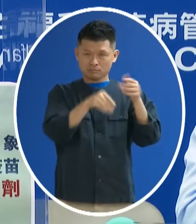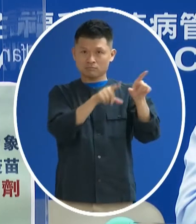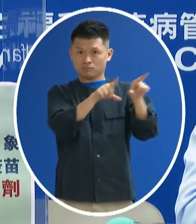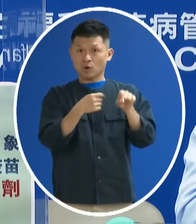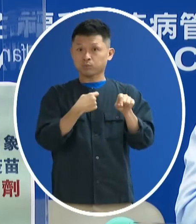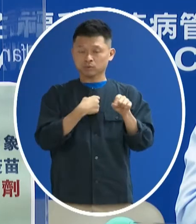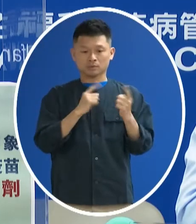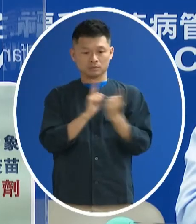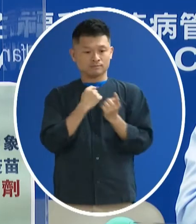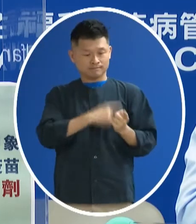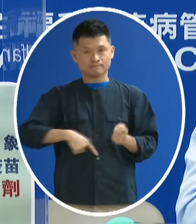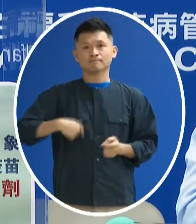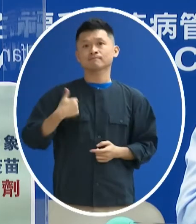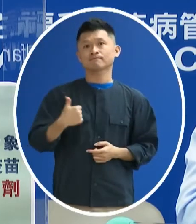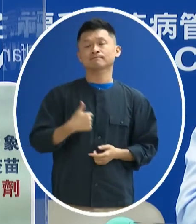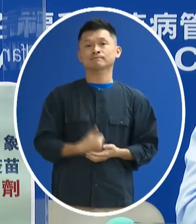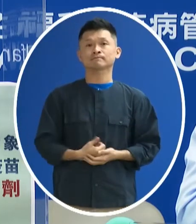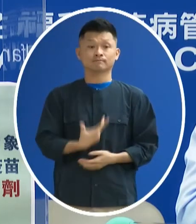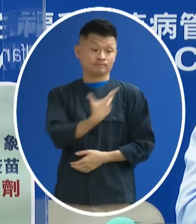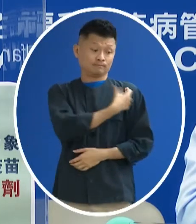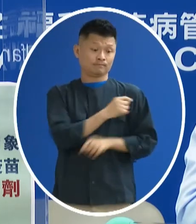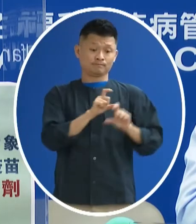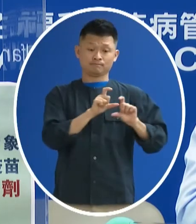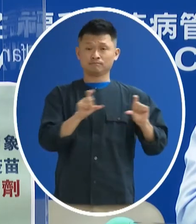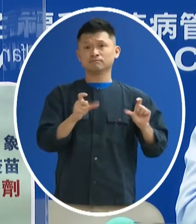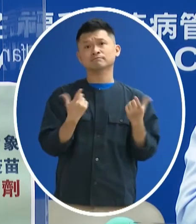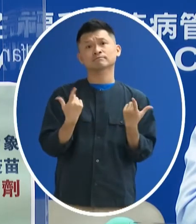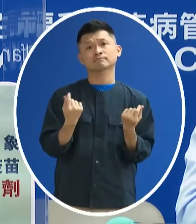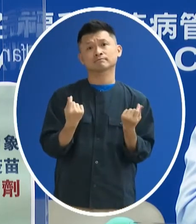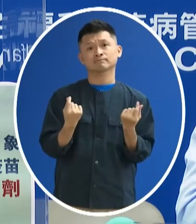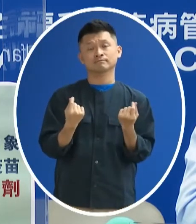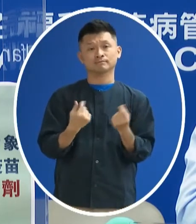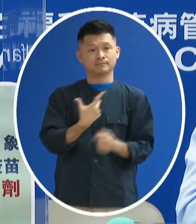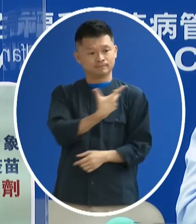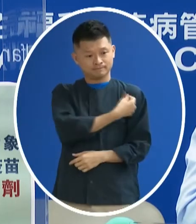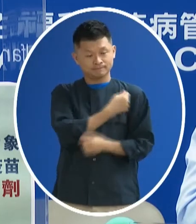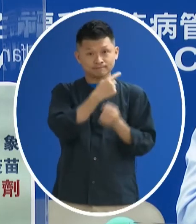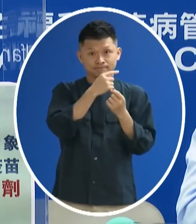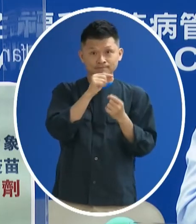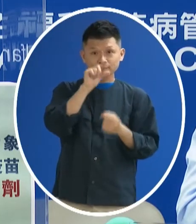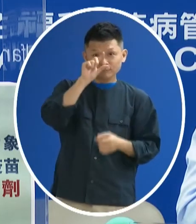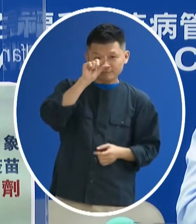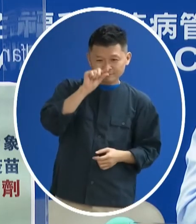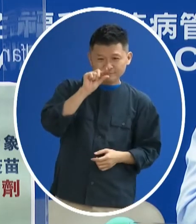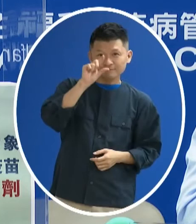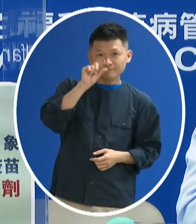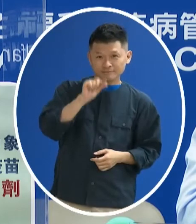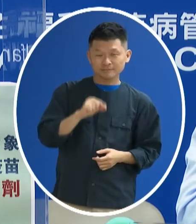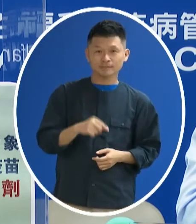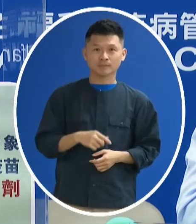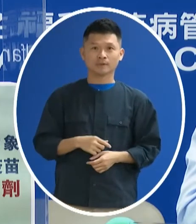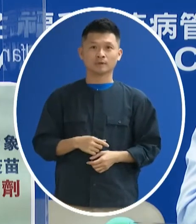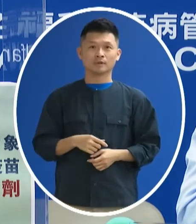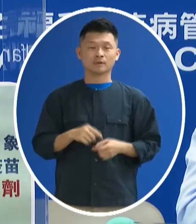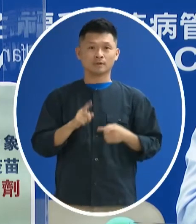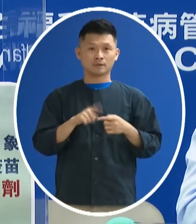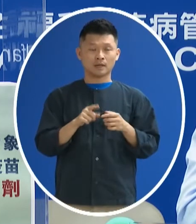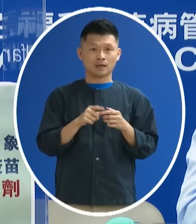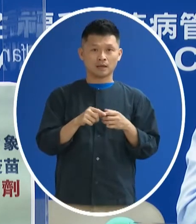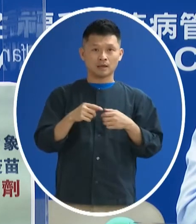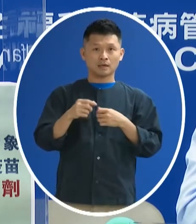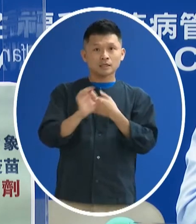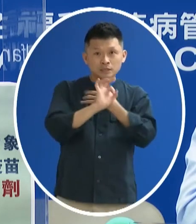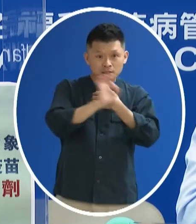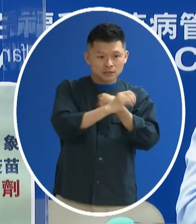的身體最好那打疫苗也是一樣都有一定的量 不管是劑量從第一 臨床一期